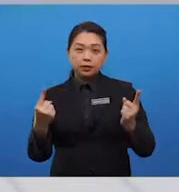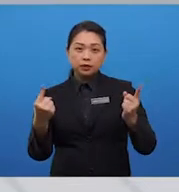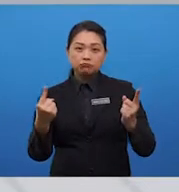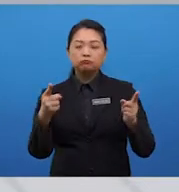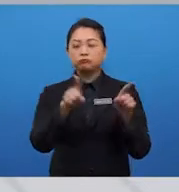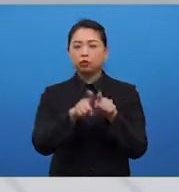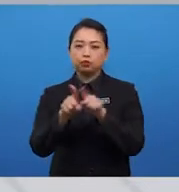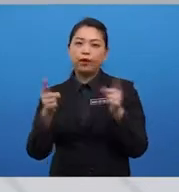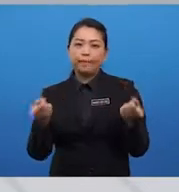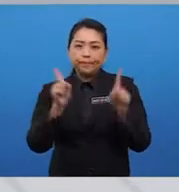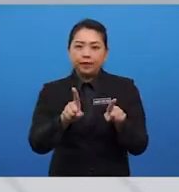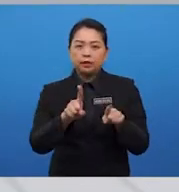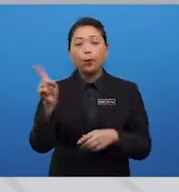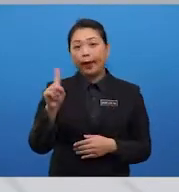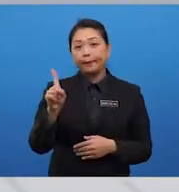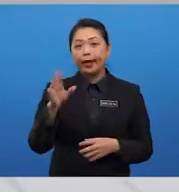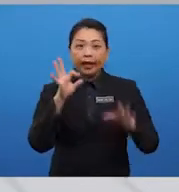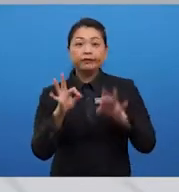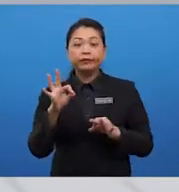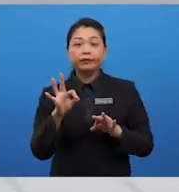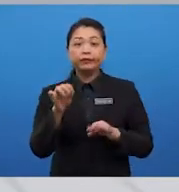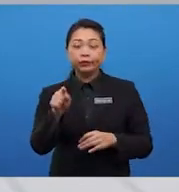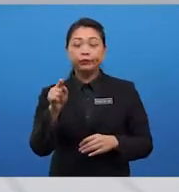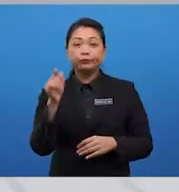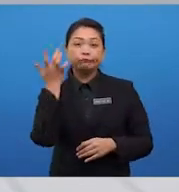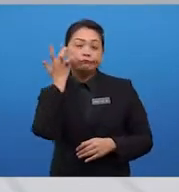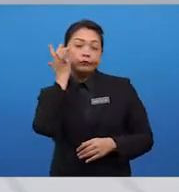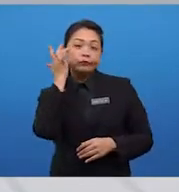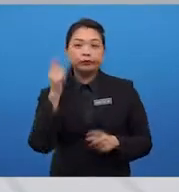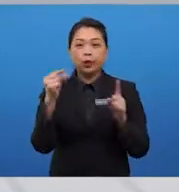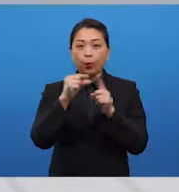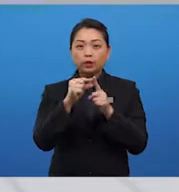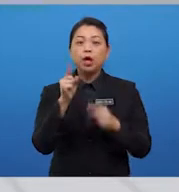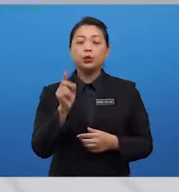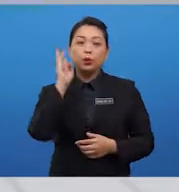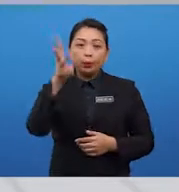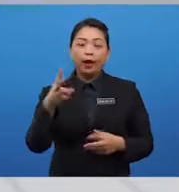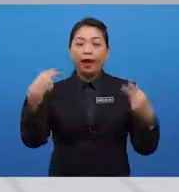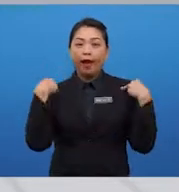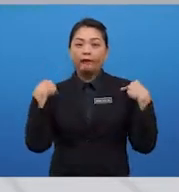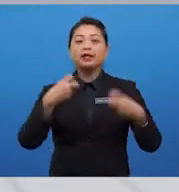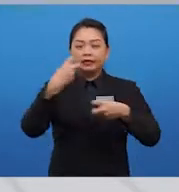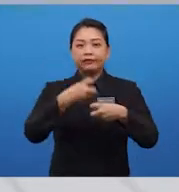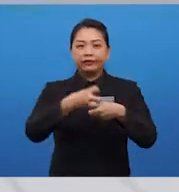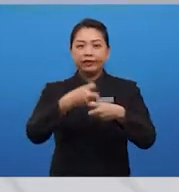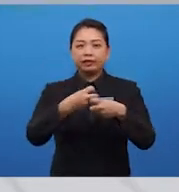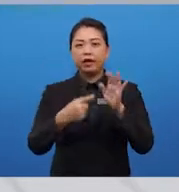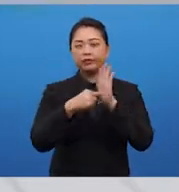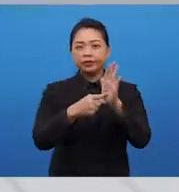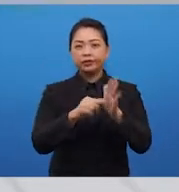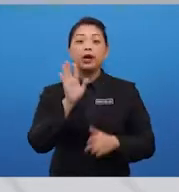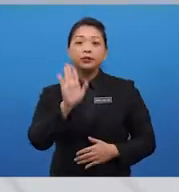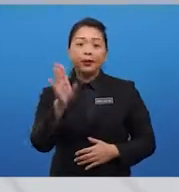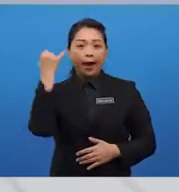whereby, if you do not have the words, you will have difficulty expressing your